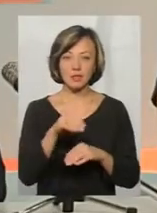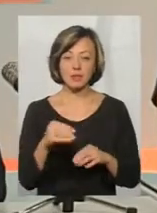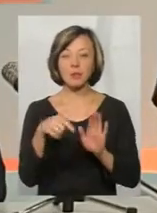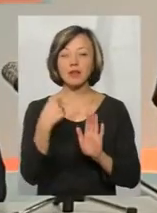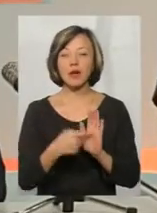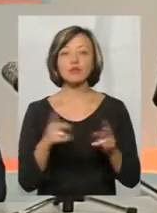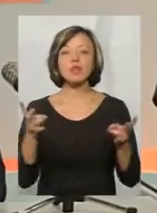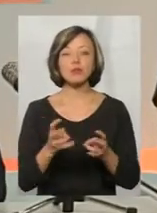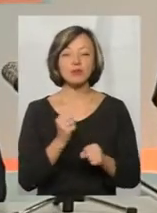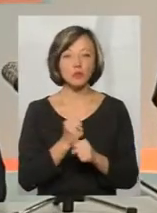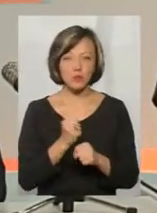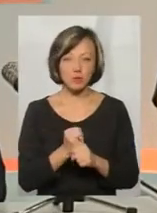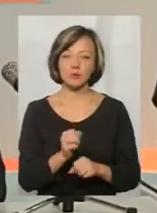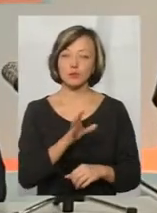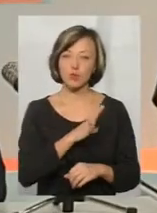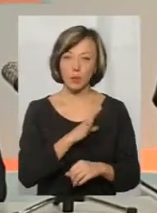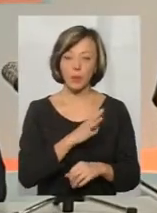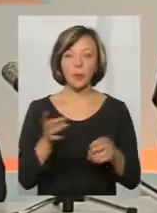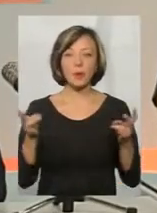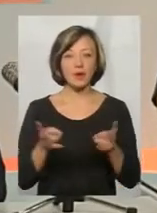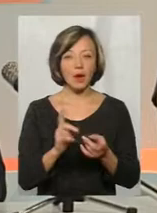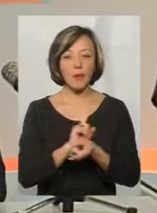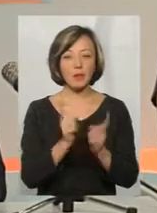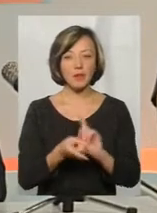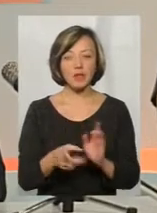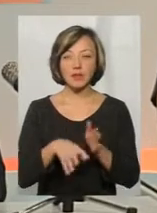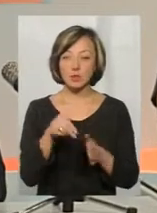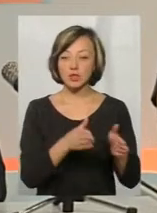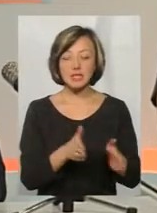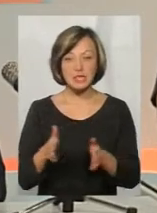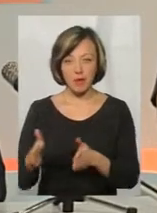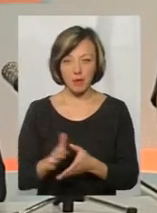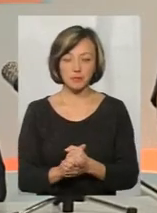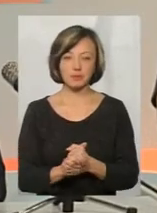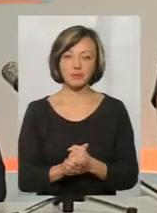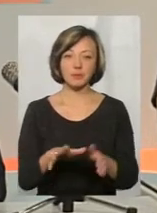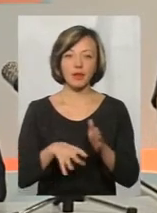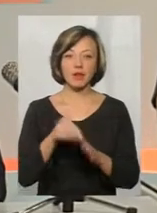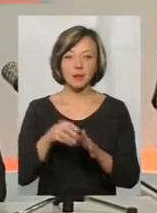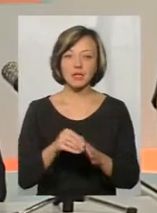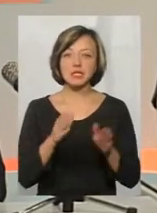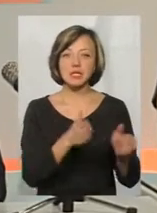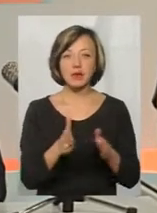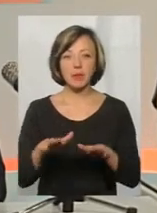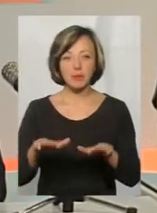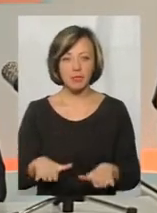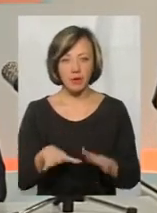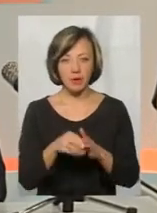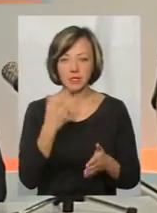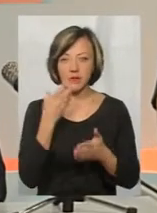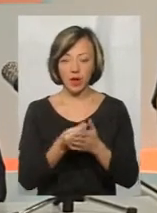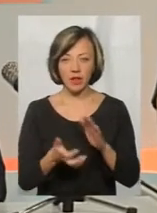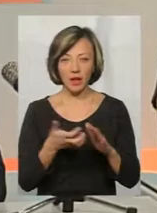питання, а що ж треба зробити, було, треба помняти виборчу систему. Виборча система на місцевих виборах має свої